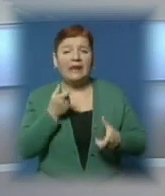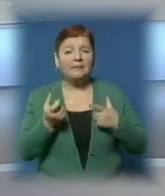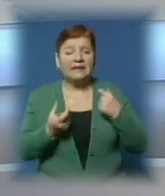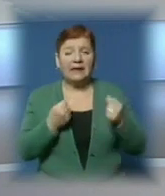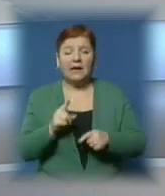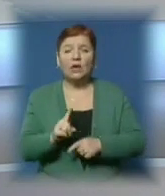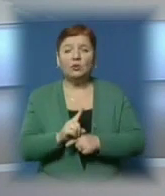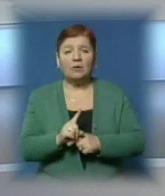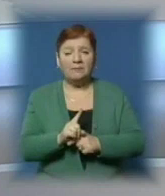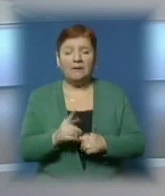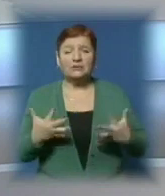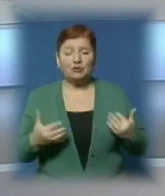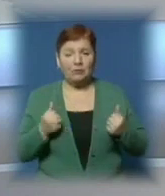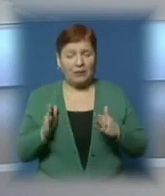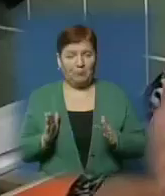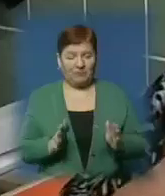норм здорової поведінки.